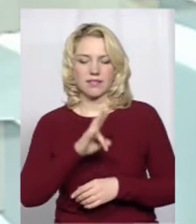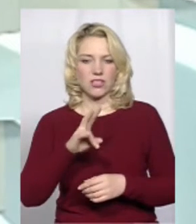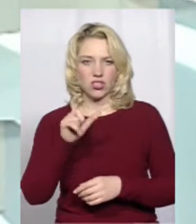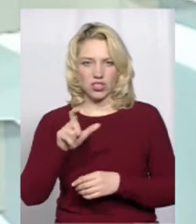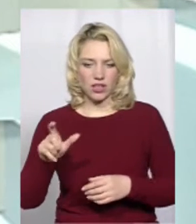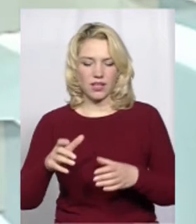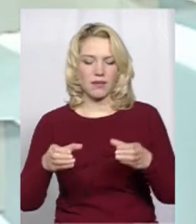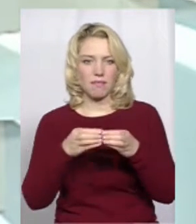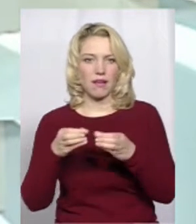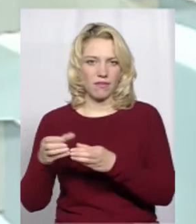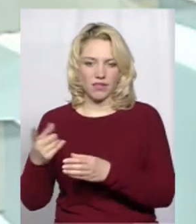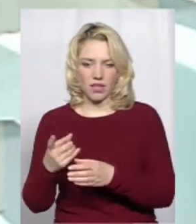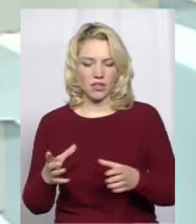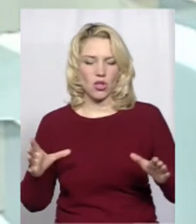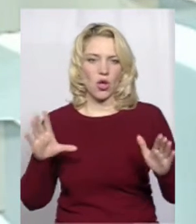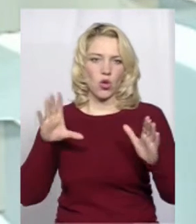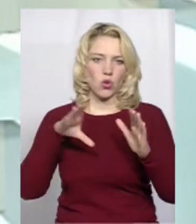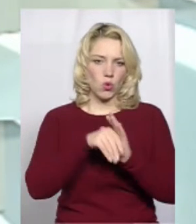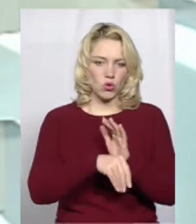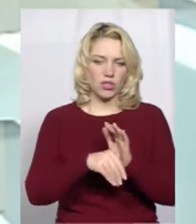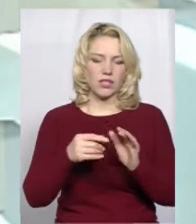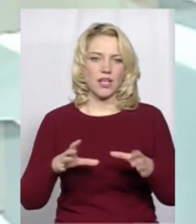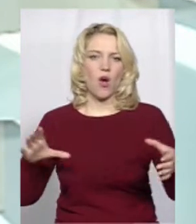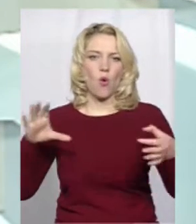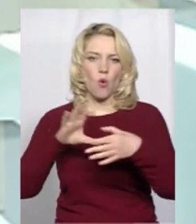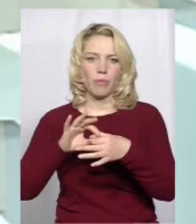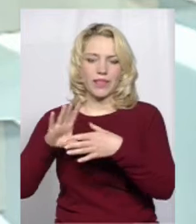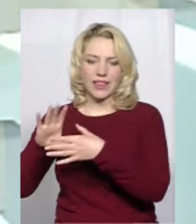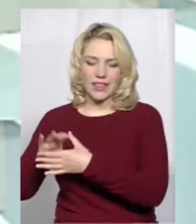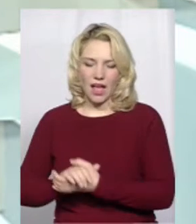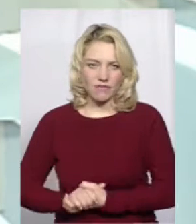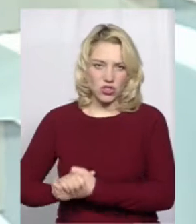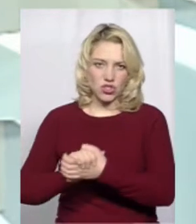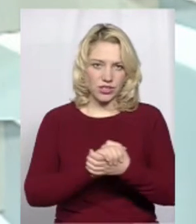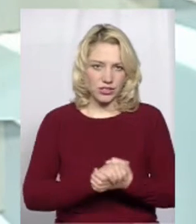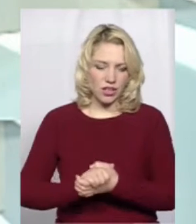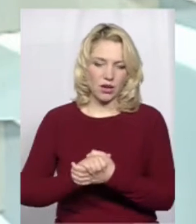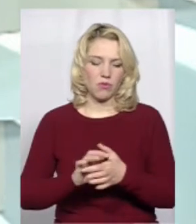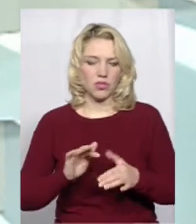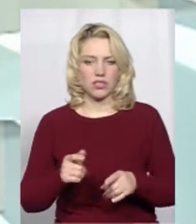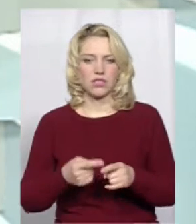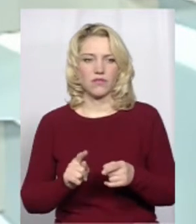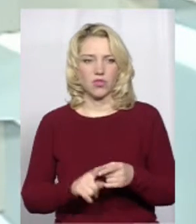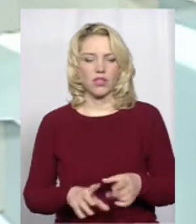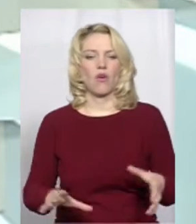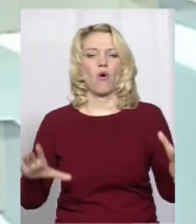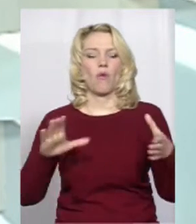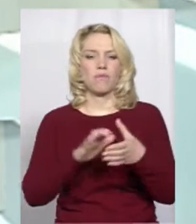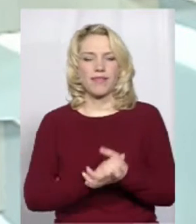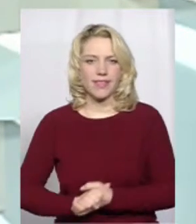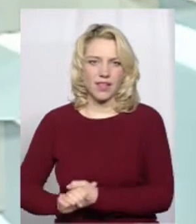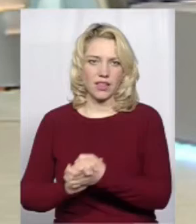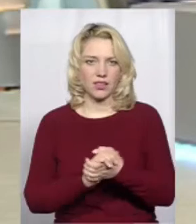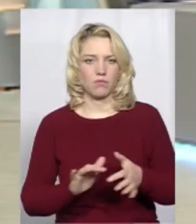долучаються на сьогодні до об'єднавчого процесу, вони в процесі об'єднання розрізненого на той час і, напевне, і на